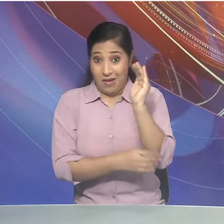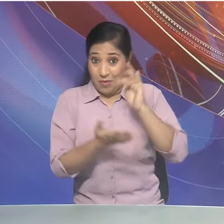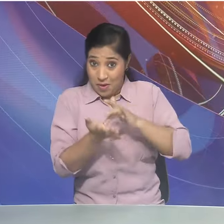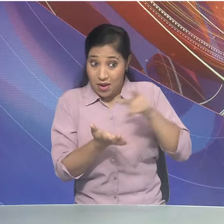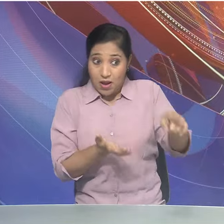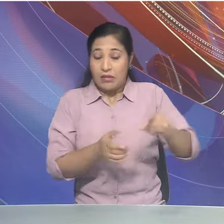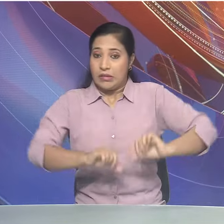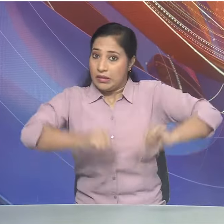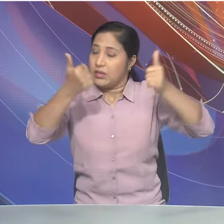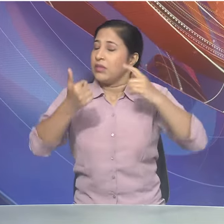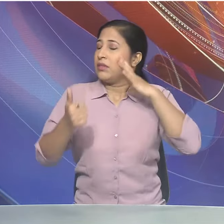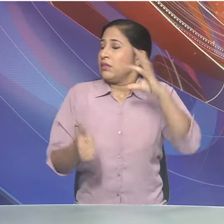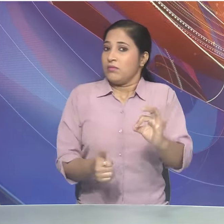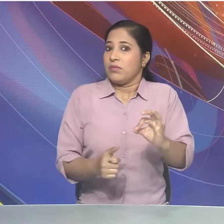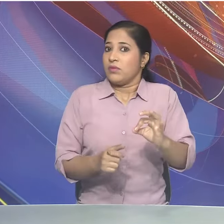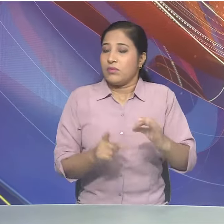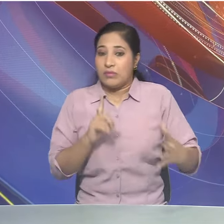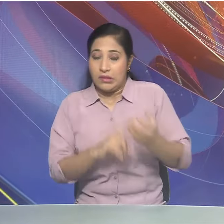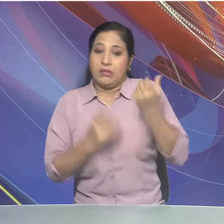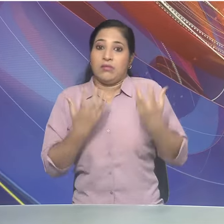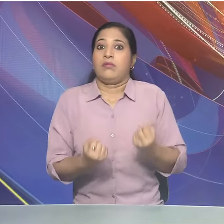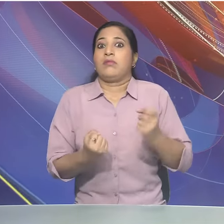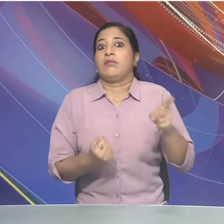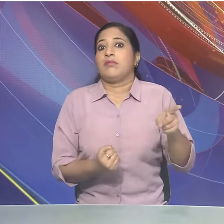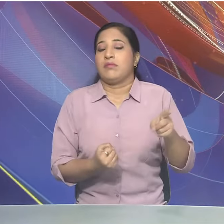मैच जीतना हर हाल में जरूरी है